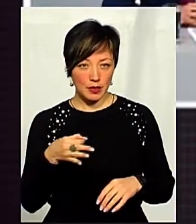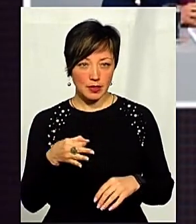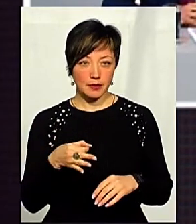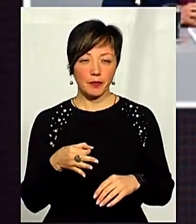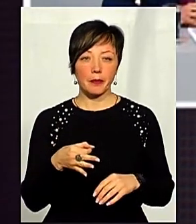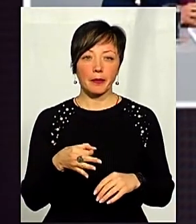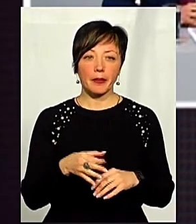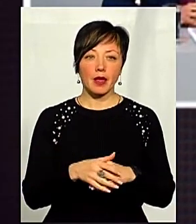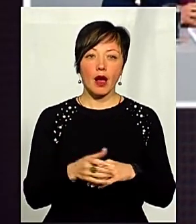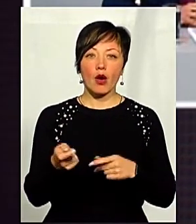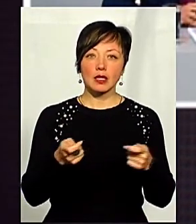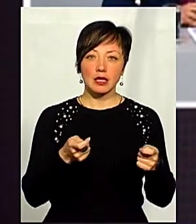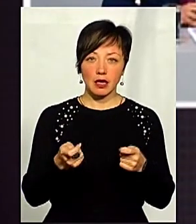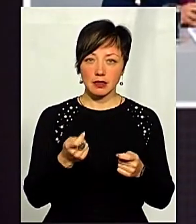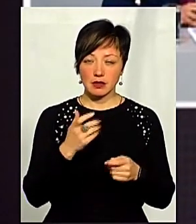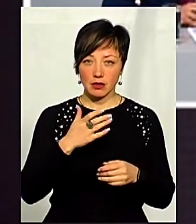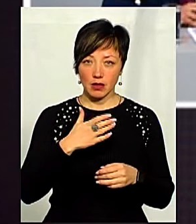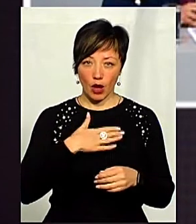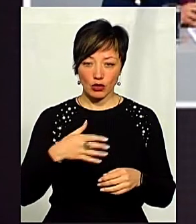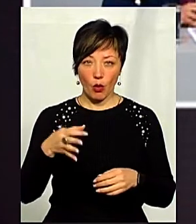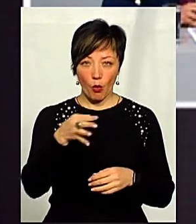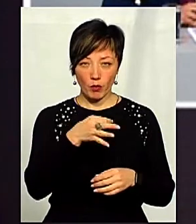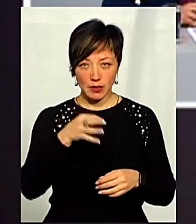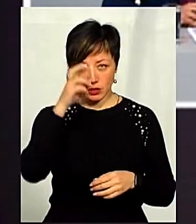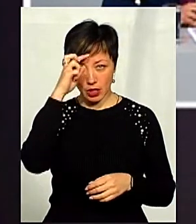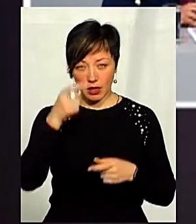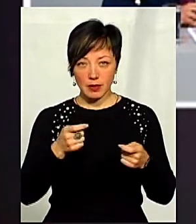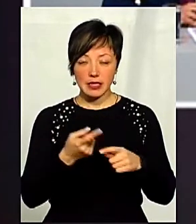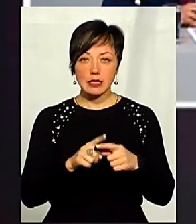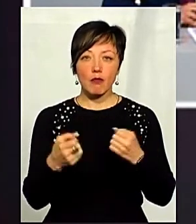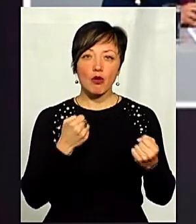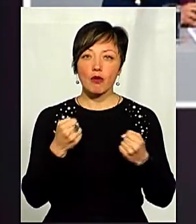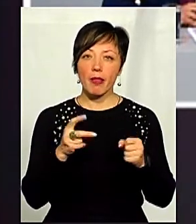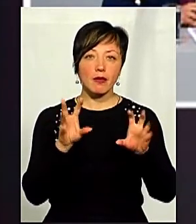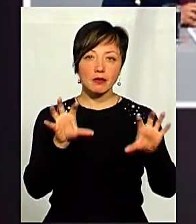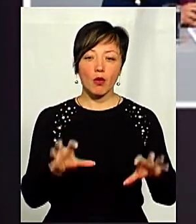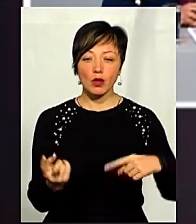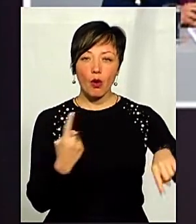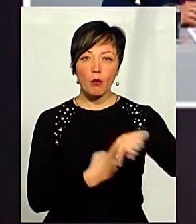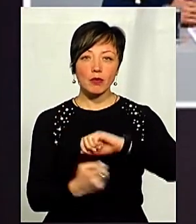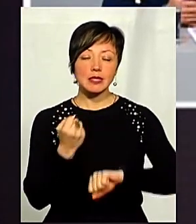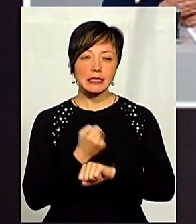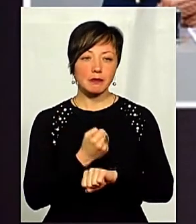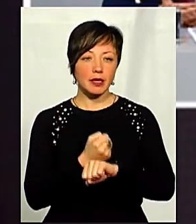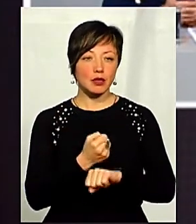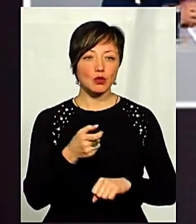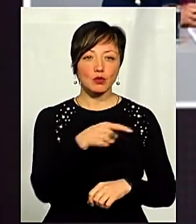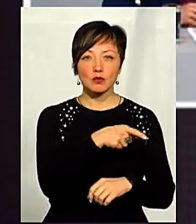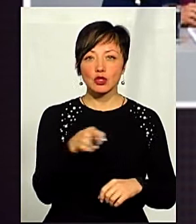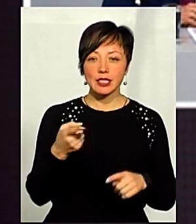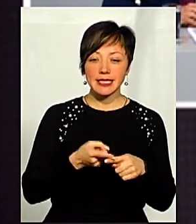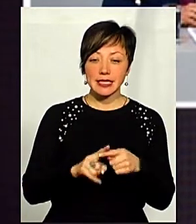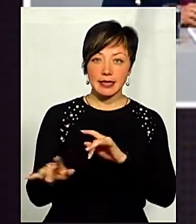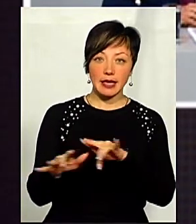координацією Хмельницької обласної державної адміністрації. Це є боротьба з нелегальним обігом спірту, а саме під час цих